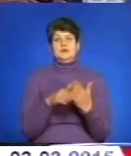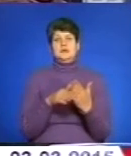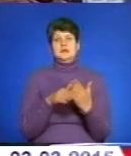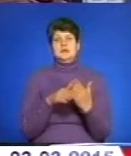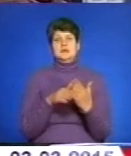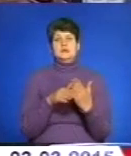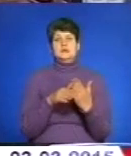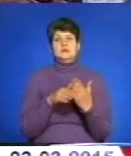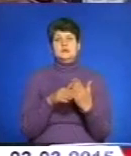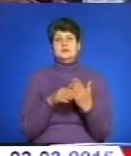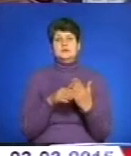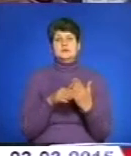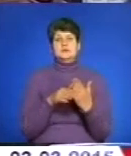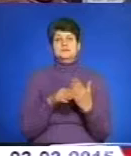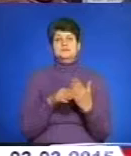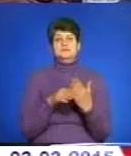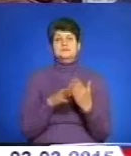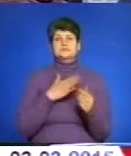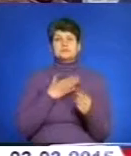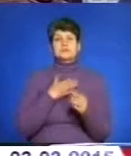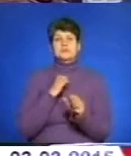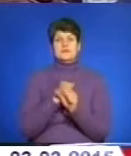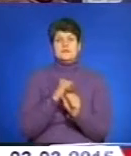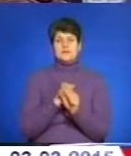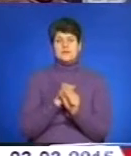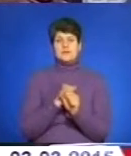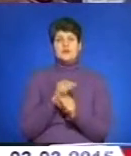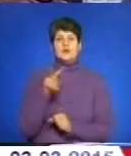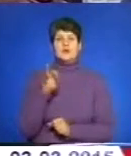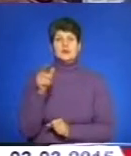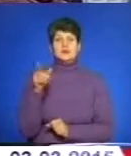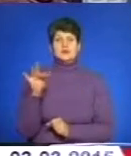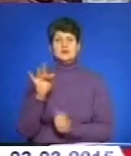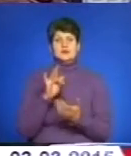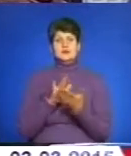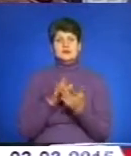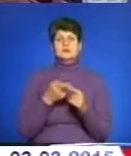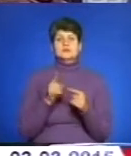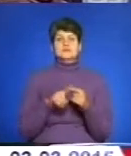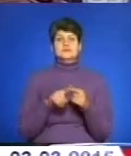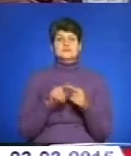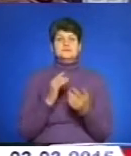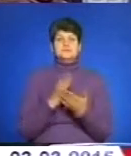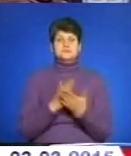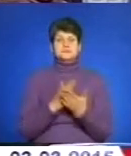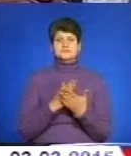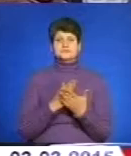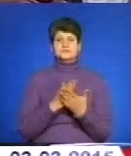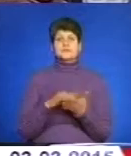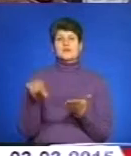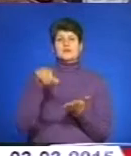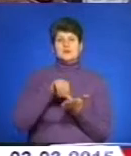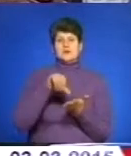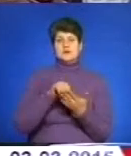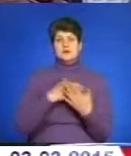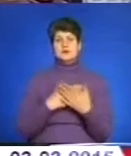нашій роботі в логістичному центрі. Це є представники